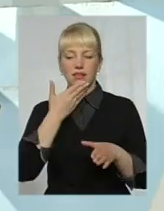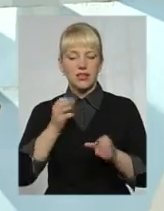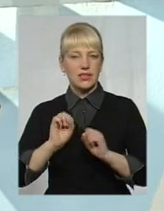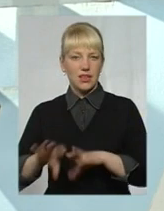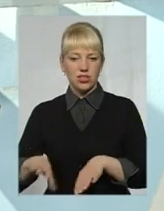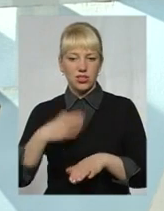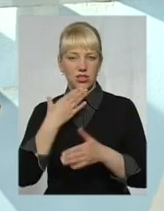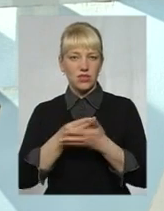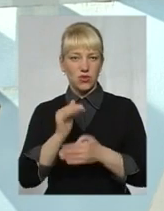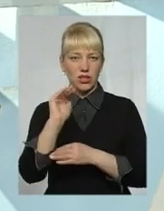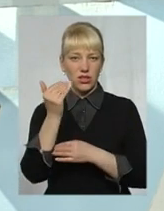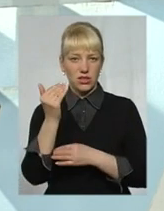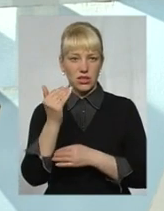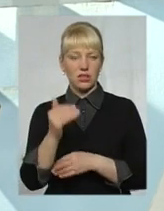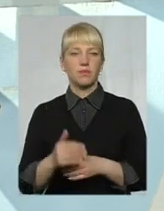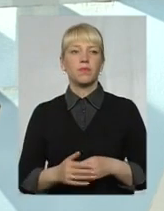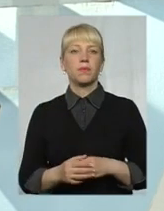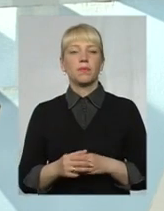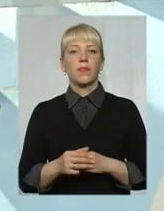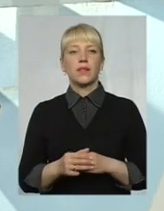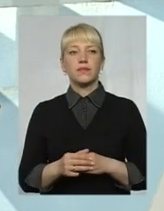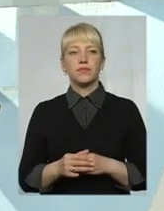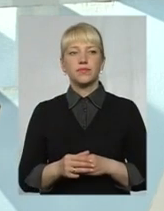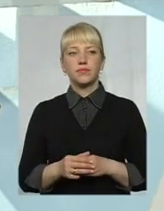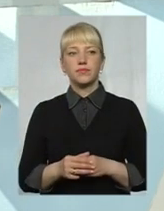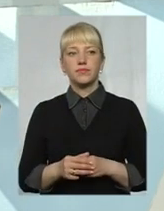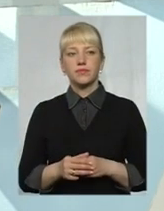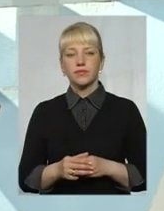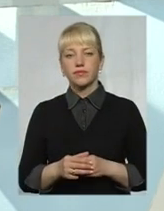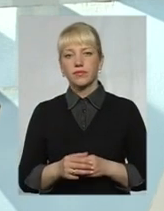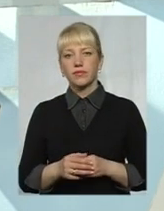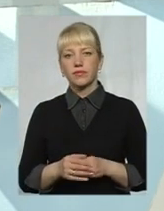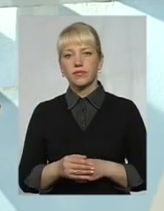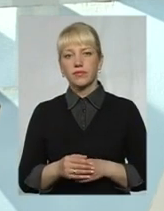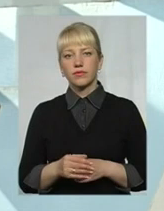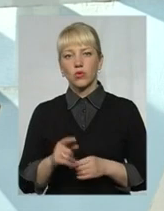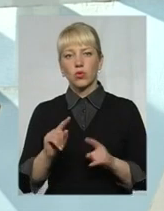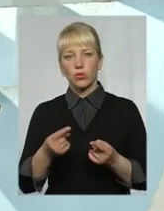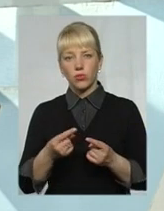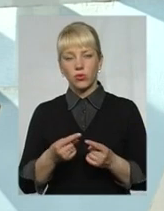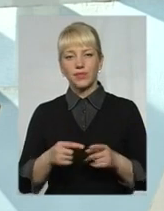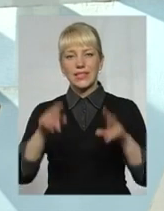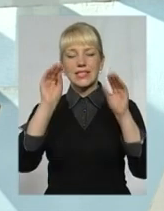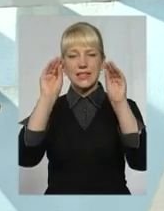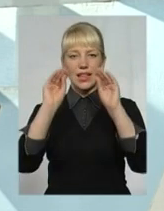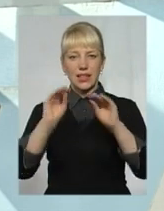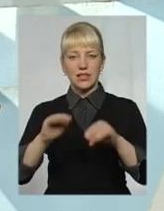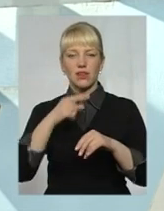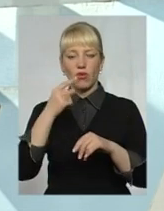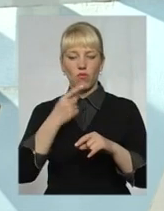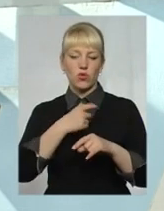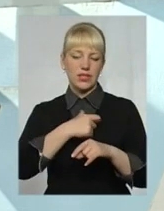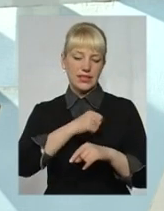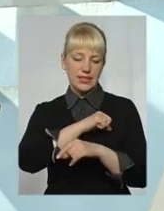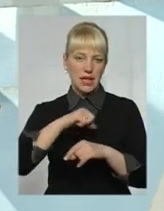народили. Із прийомних сімей, вихованців прийомних сімей, будинків сімейного типу. Тому статистика говорить сама за себе.